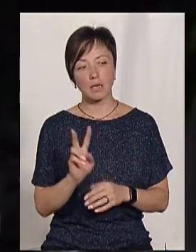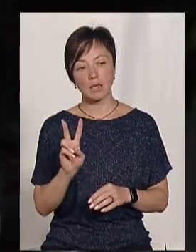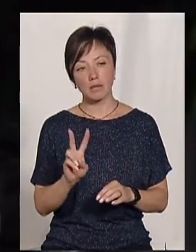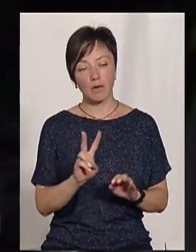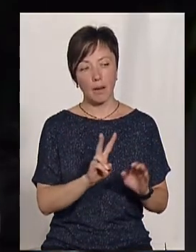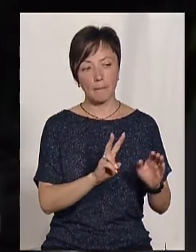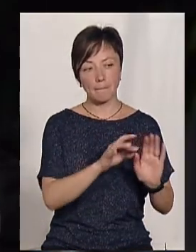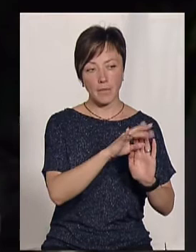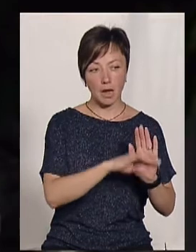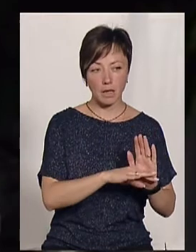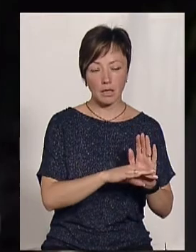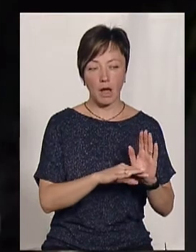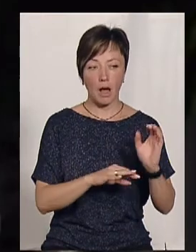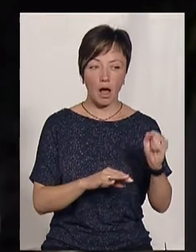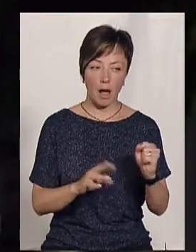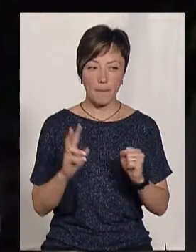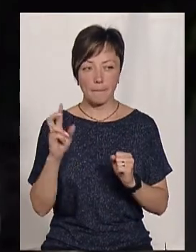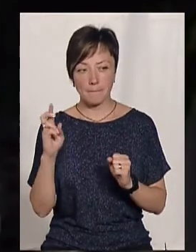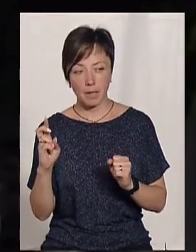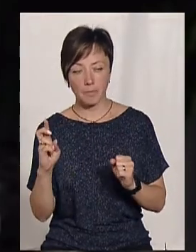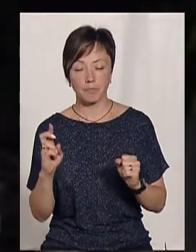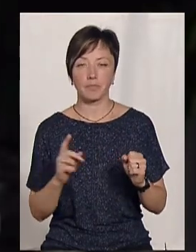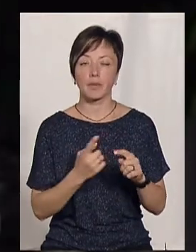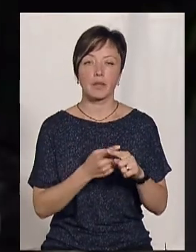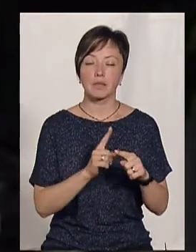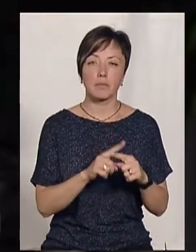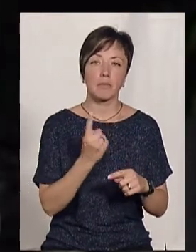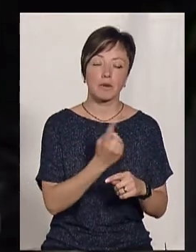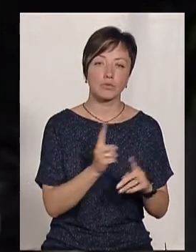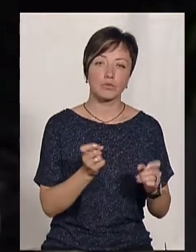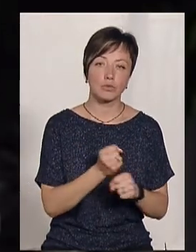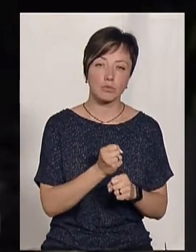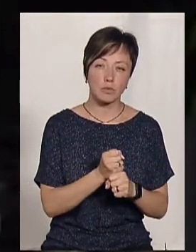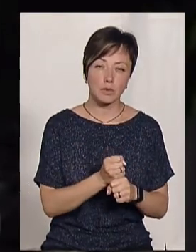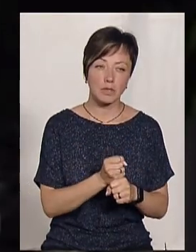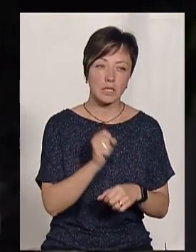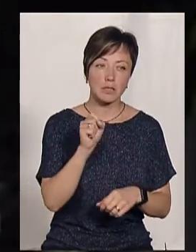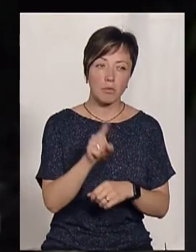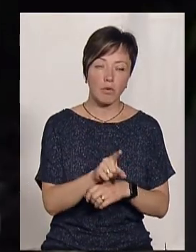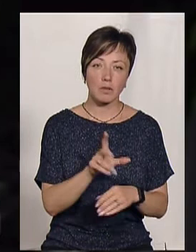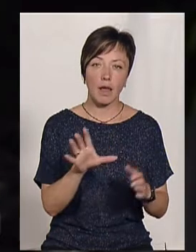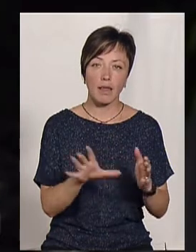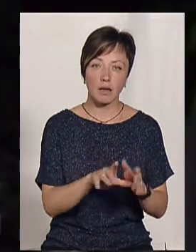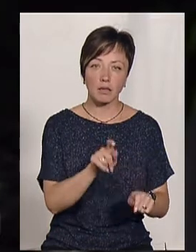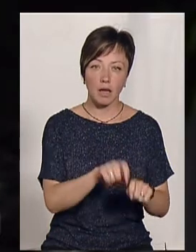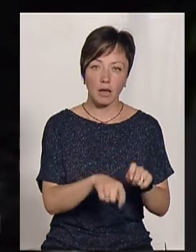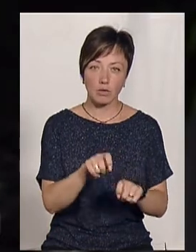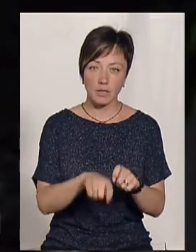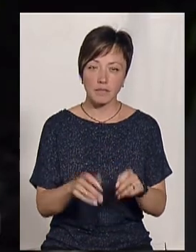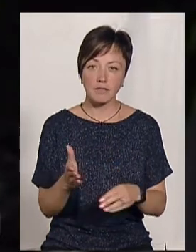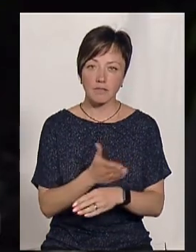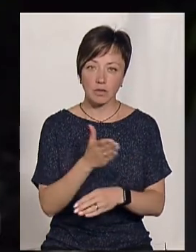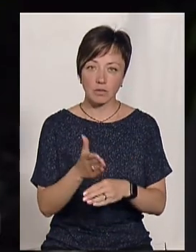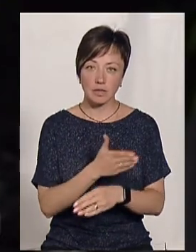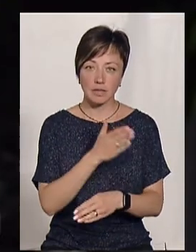Пакет А і Б. Відповідно до них, у ОСББ перше, що вона повинна зробити, це вона замовити енергетичний аудит з вилученням